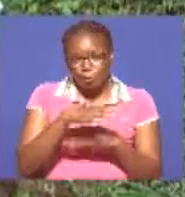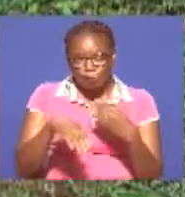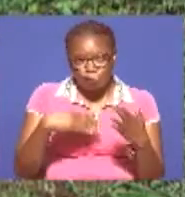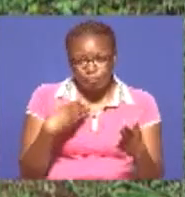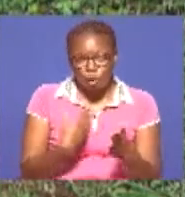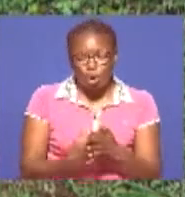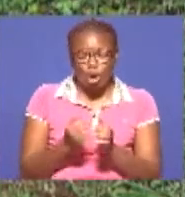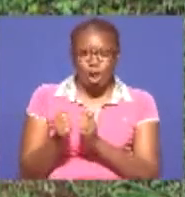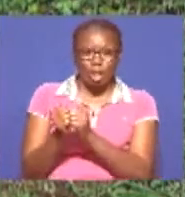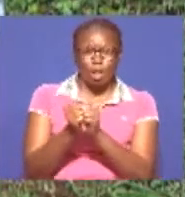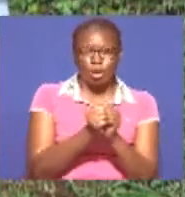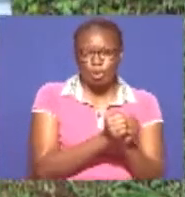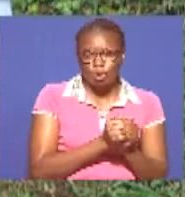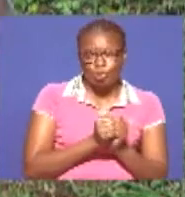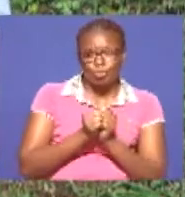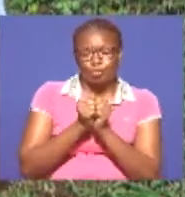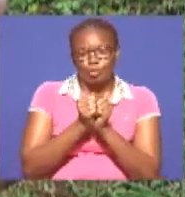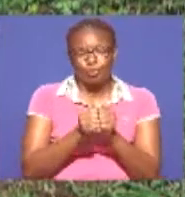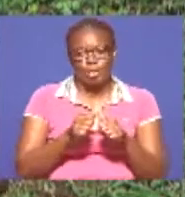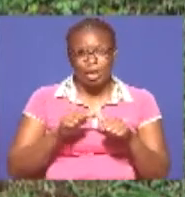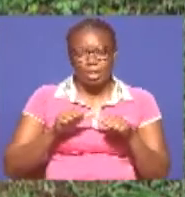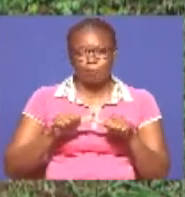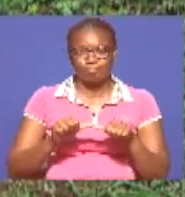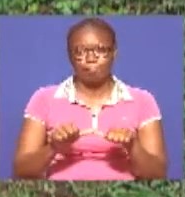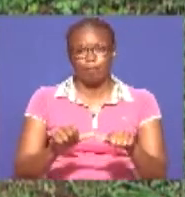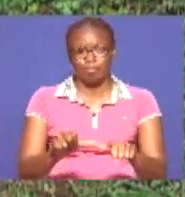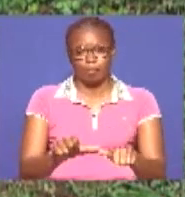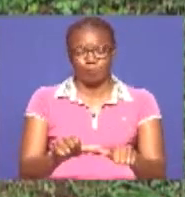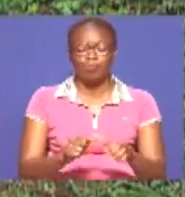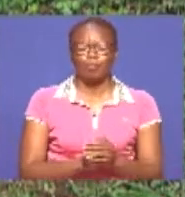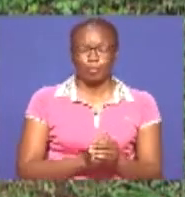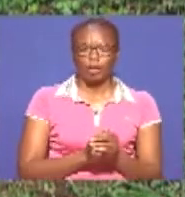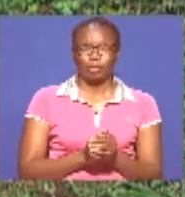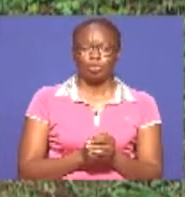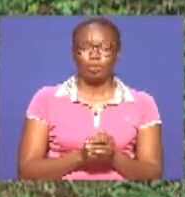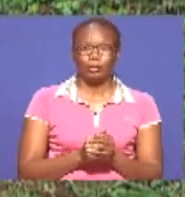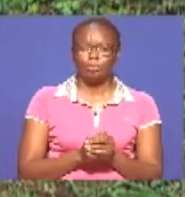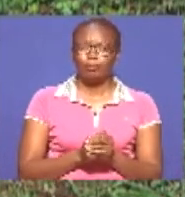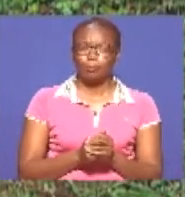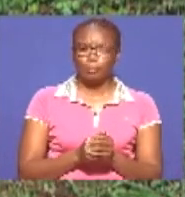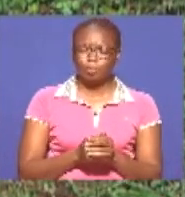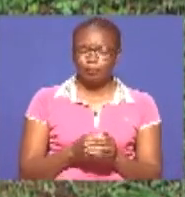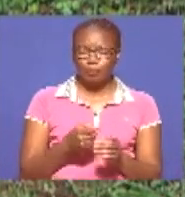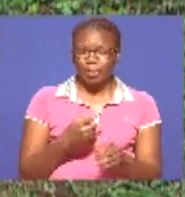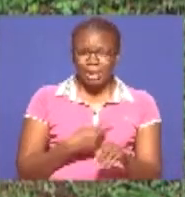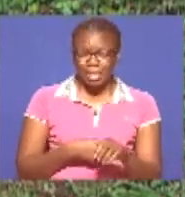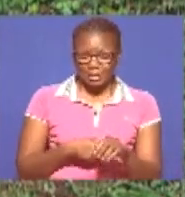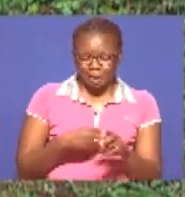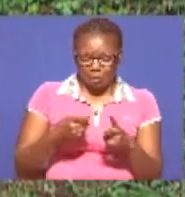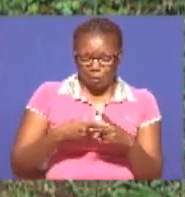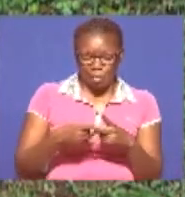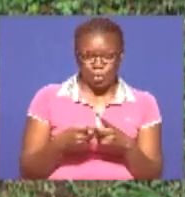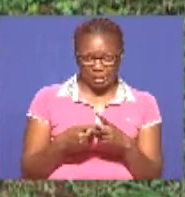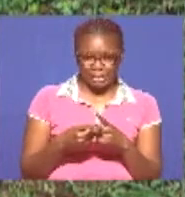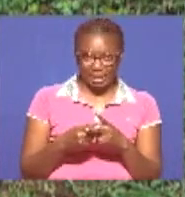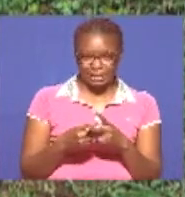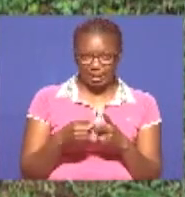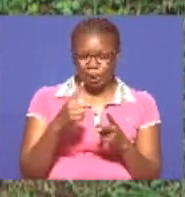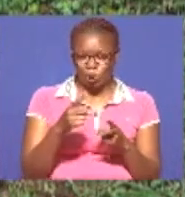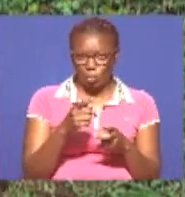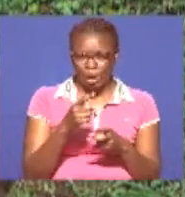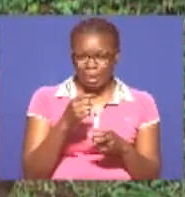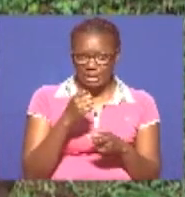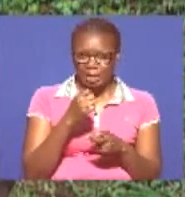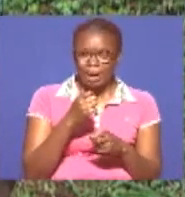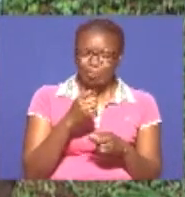tulivyo anza ukulima yetu wa ngurue Miaka ya kwanza mbili, hata mbili na nusu Atu kupata faida yote,